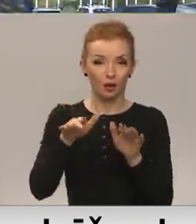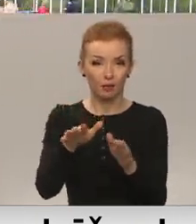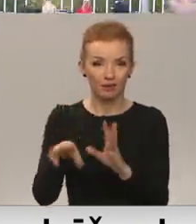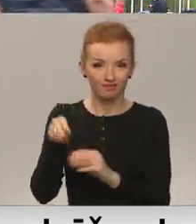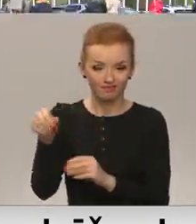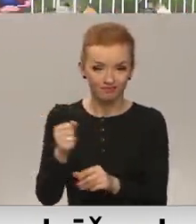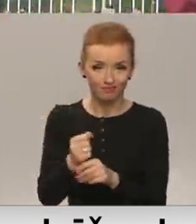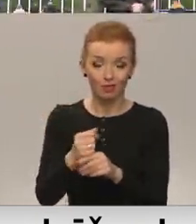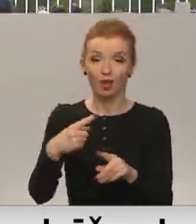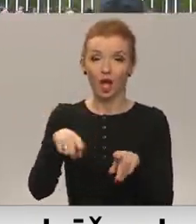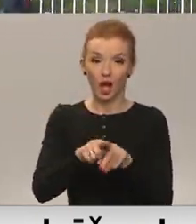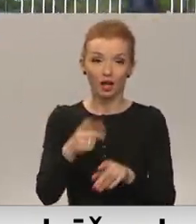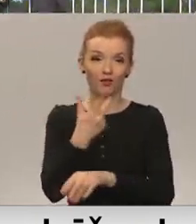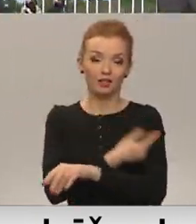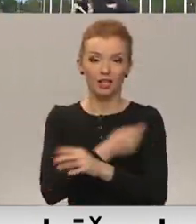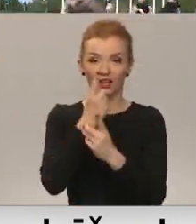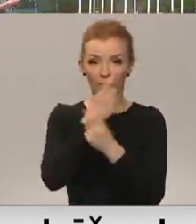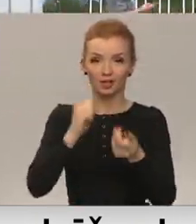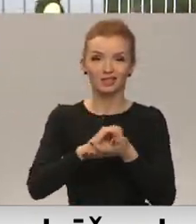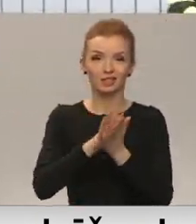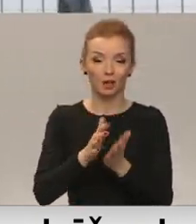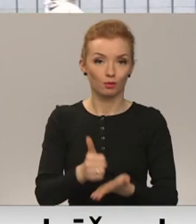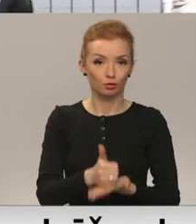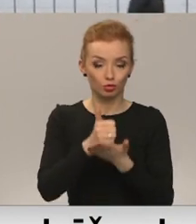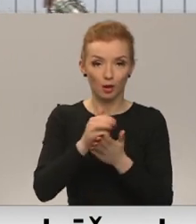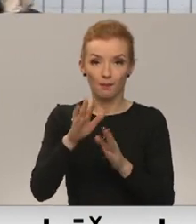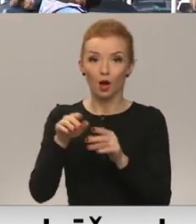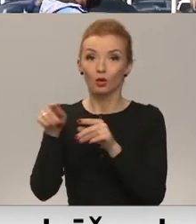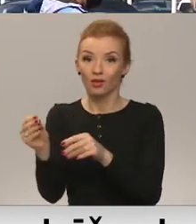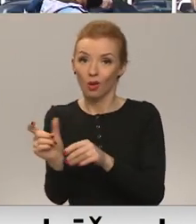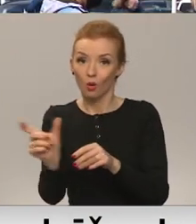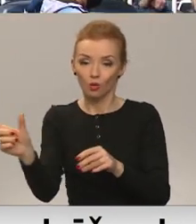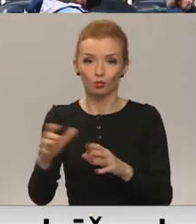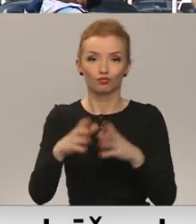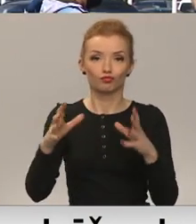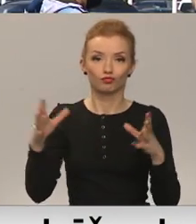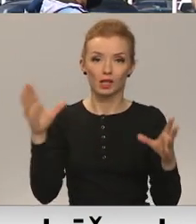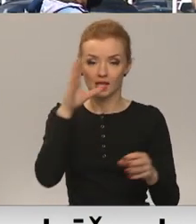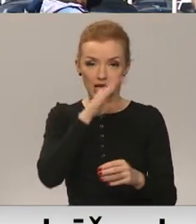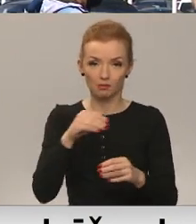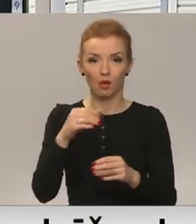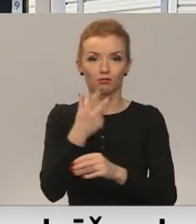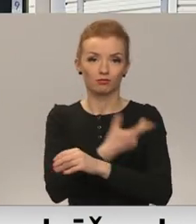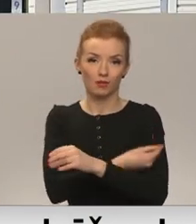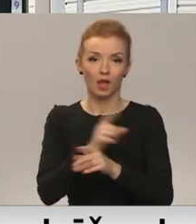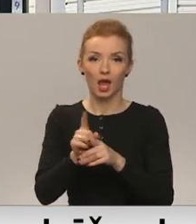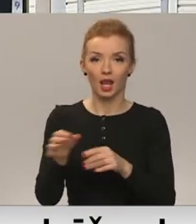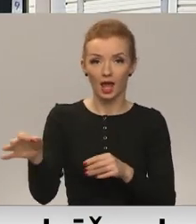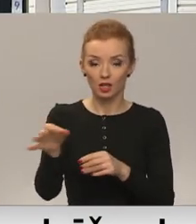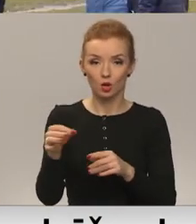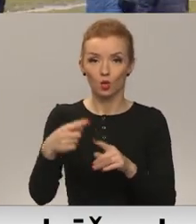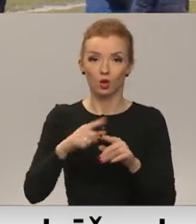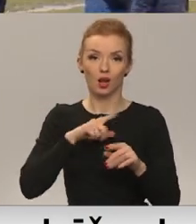vakcinācijas informācijas sistēmu uzturēšanai. Par šo naudu tiks paplašanātas vakcinācijas iespējas reģionos, un Rīgā tiks nodrošināta divu lielo